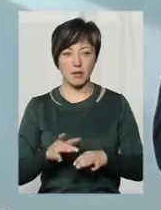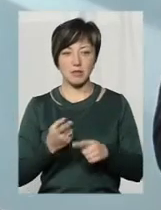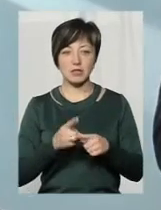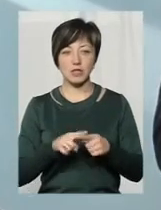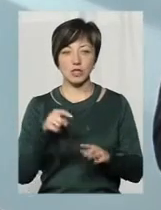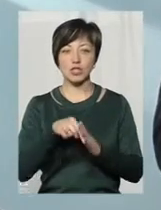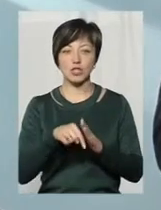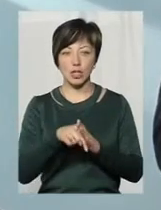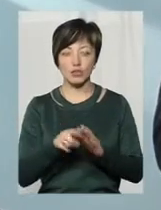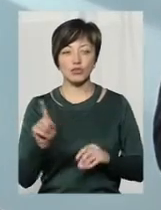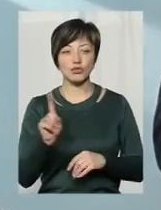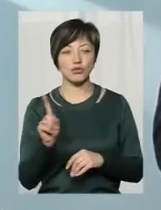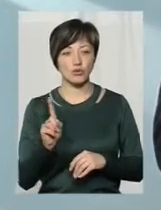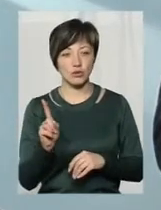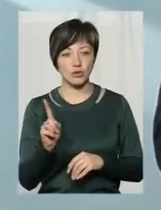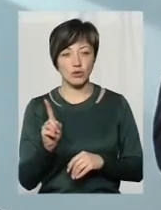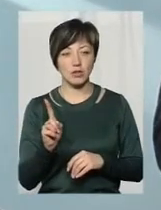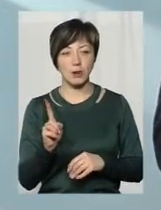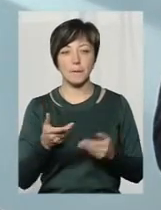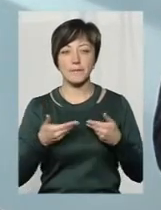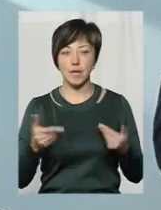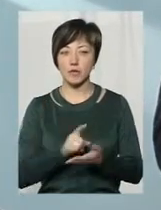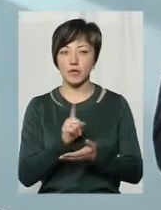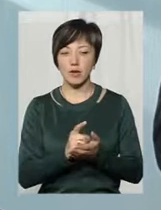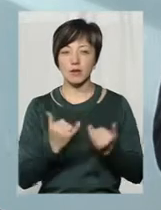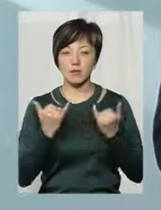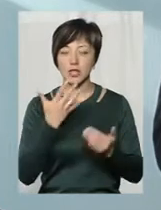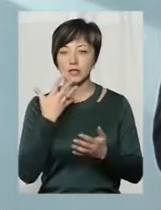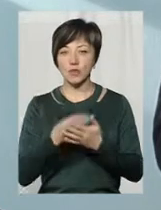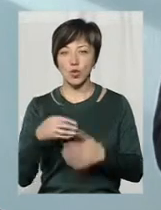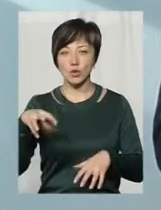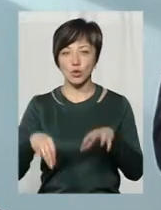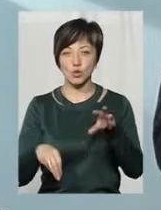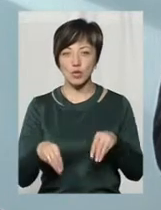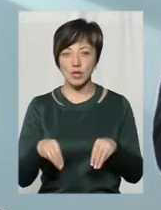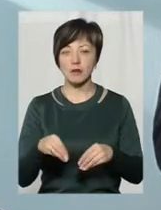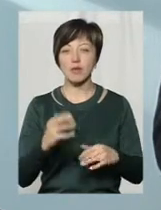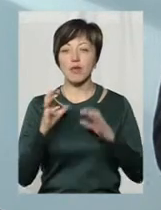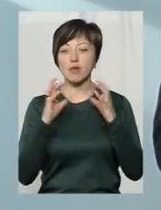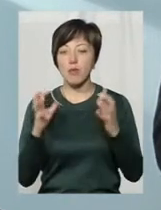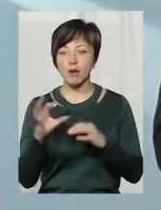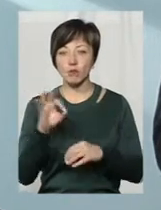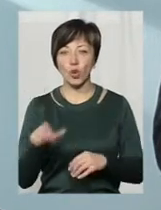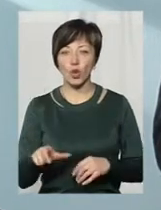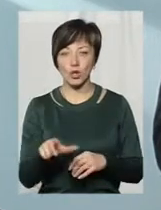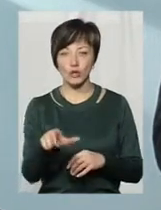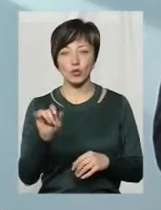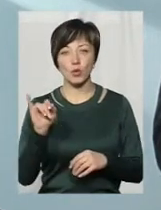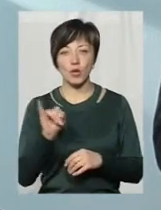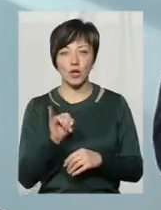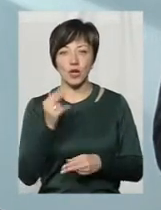Це говорить про те, що ми повинні поважати своїх сусідів, ми повинні дбати про річку і